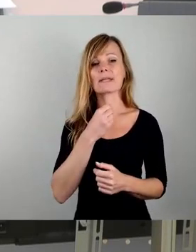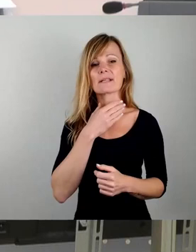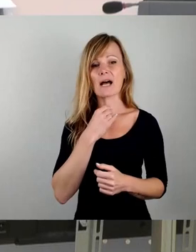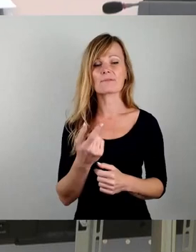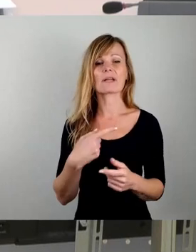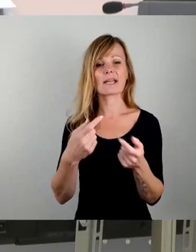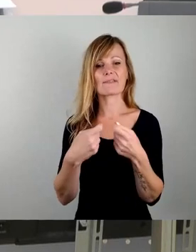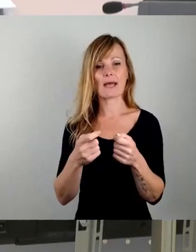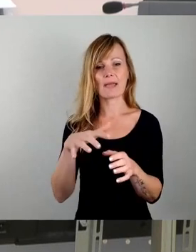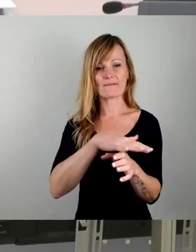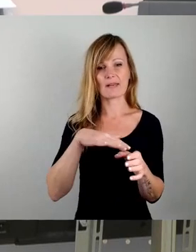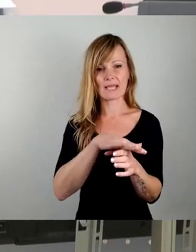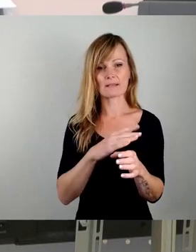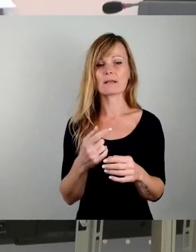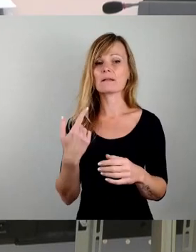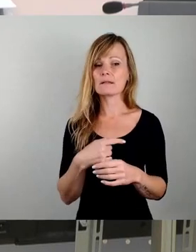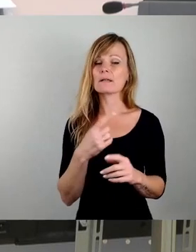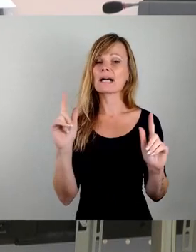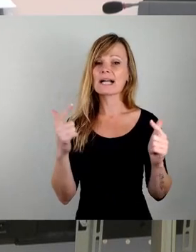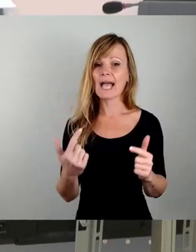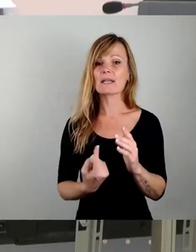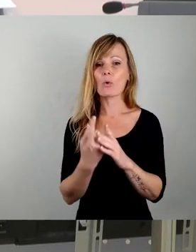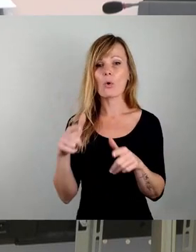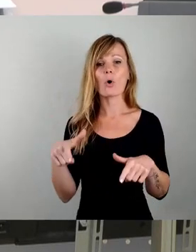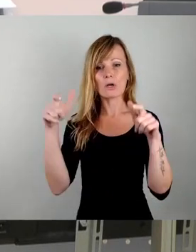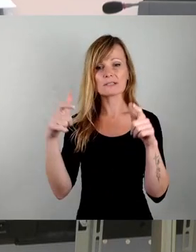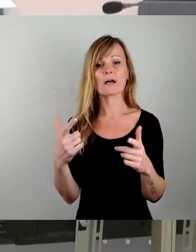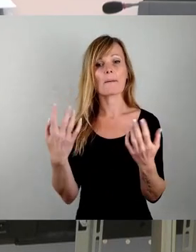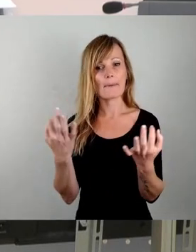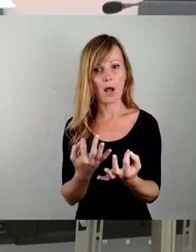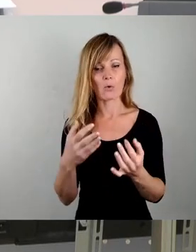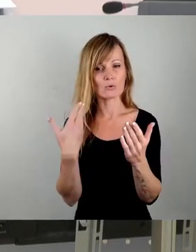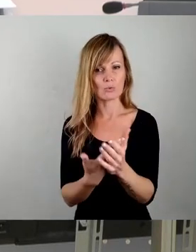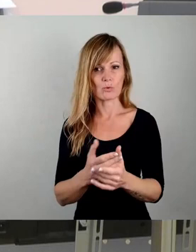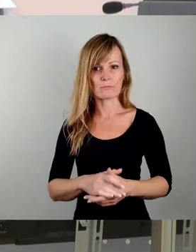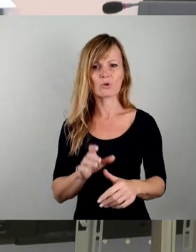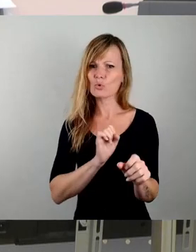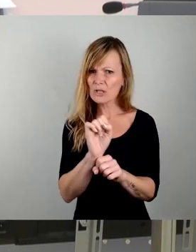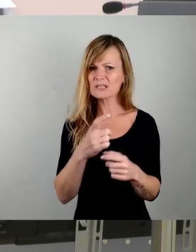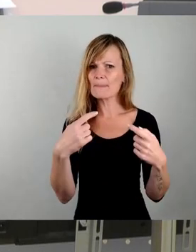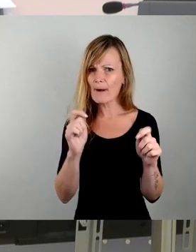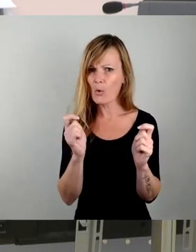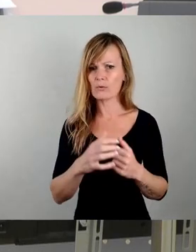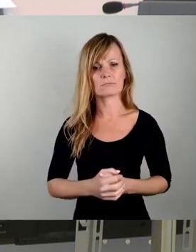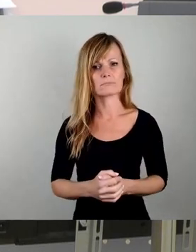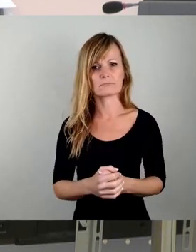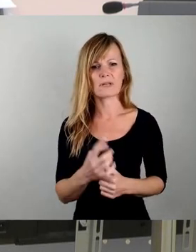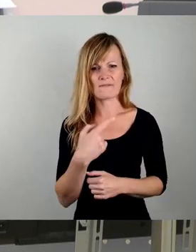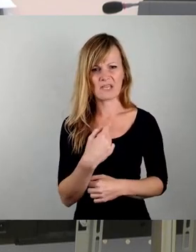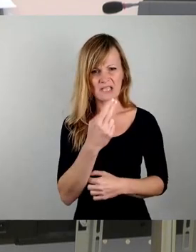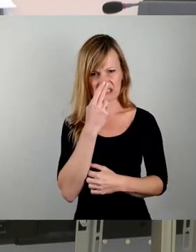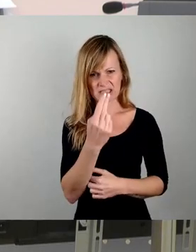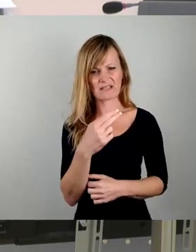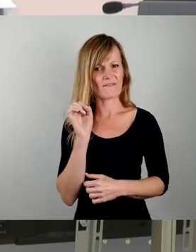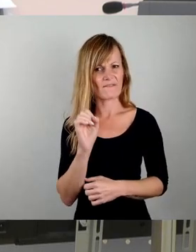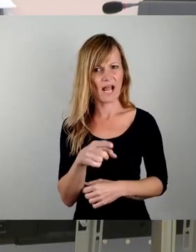hervor, dass wir keine Hochhäuser brauchen. Gebaut werden sie aber trotzdem. Das finden wir falsch. Und dabei geht